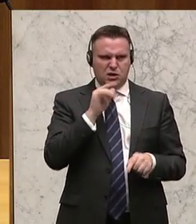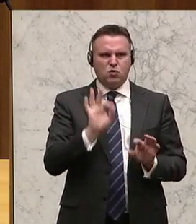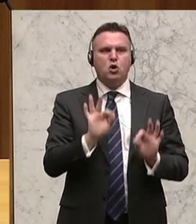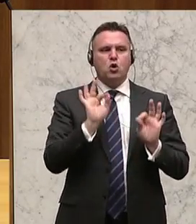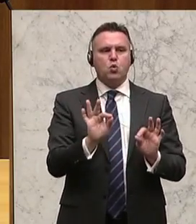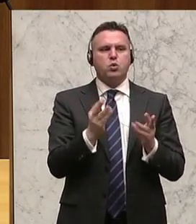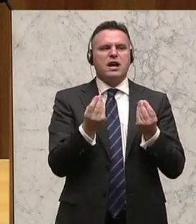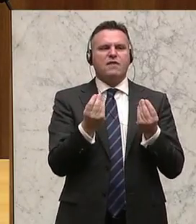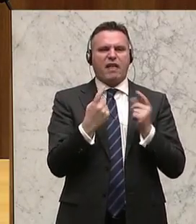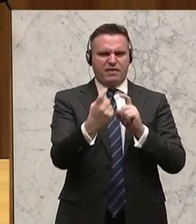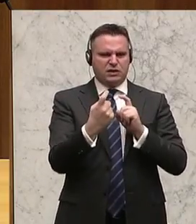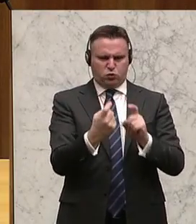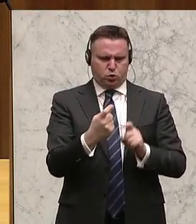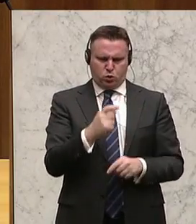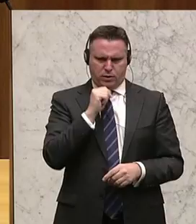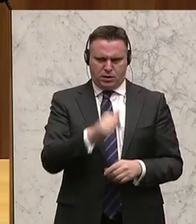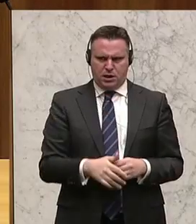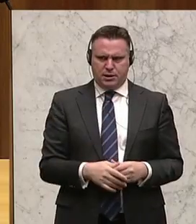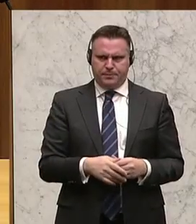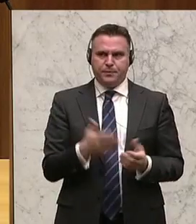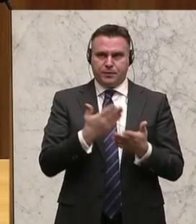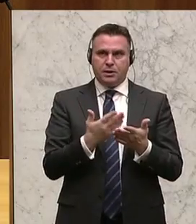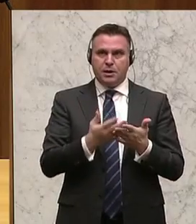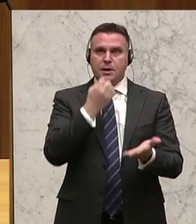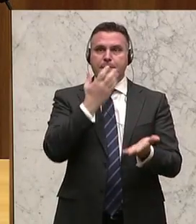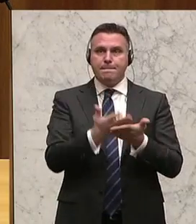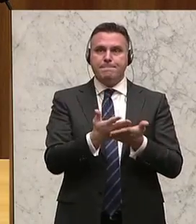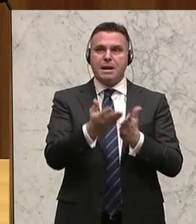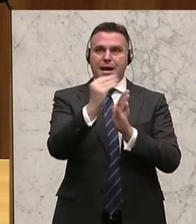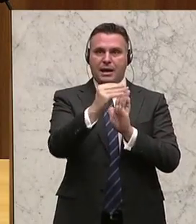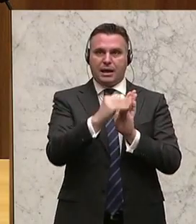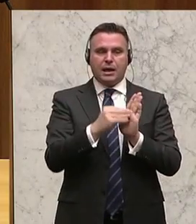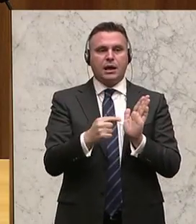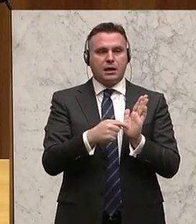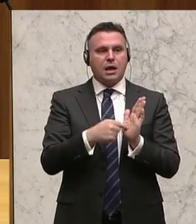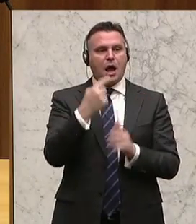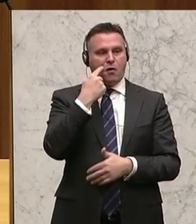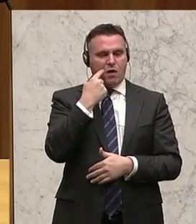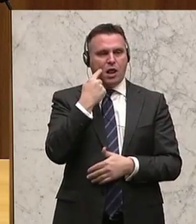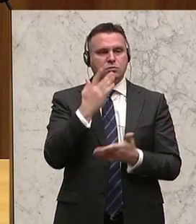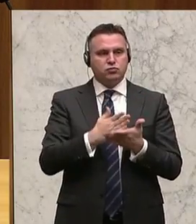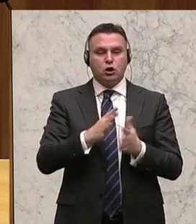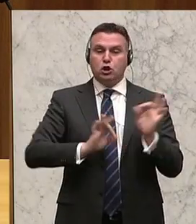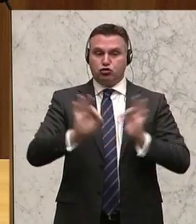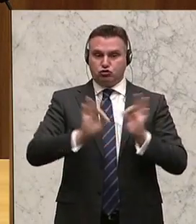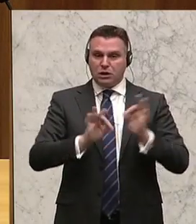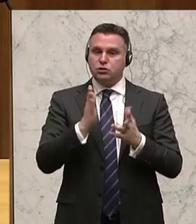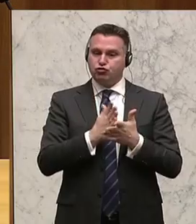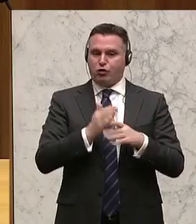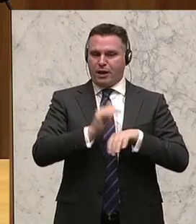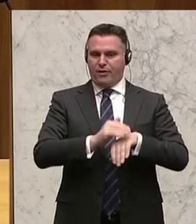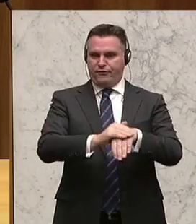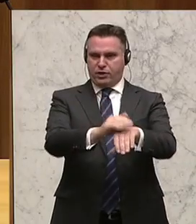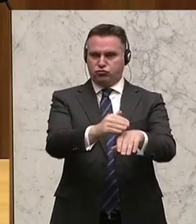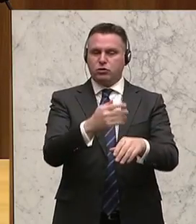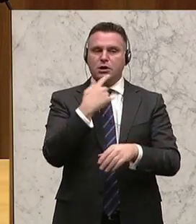qualitätsvollen Diskussion. Also das, eindeutig in diesem Bericht zutage tritt, und das sind Fakten, die statistisch messbar sind, ist,